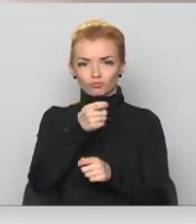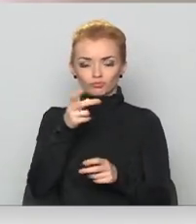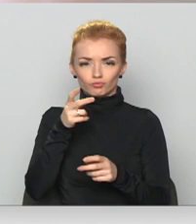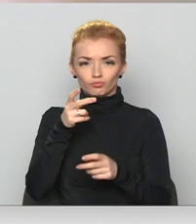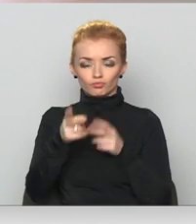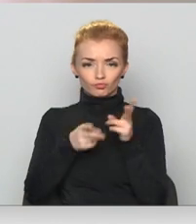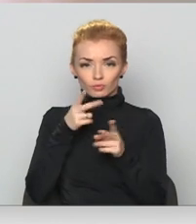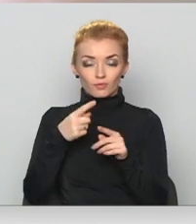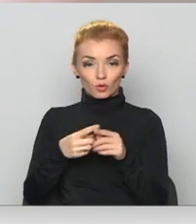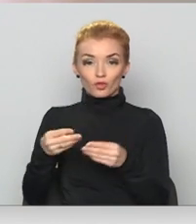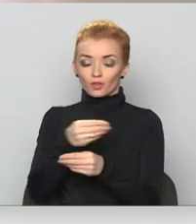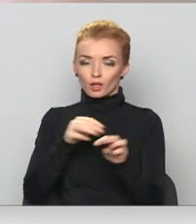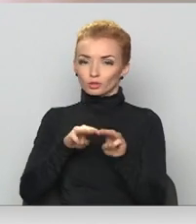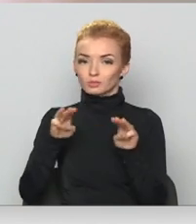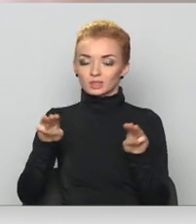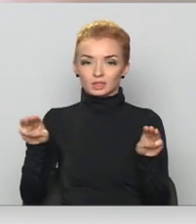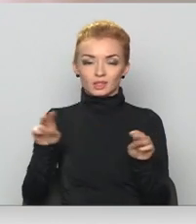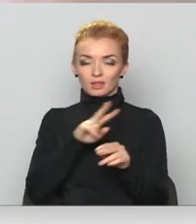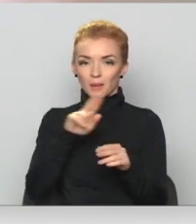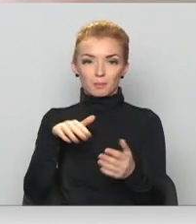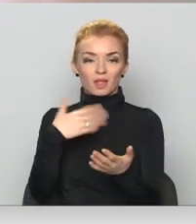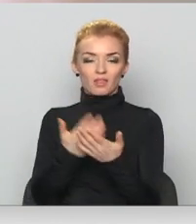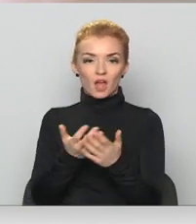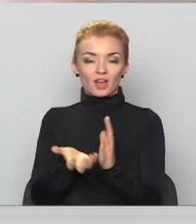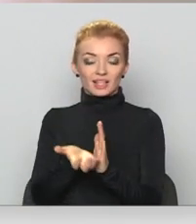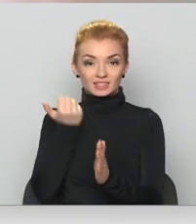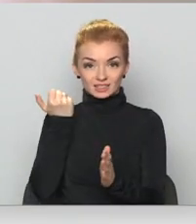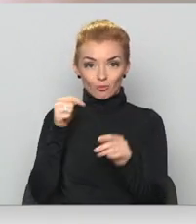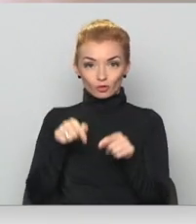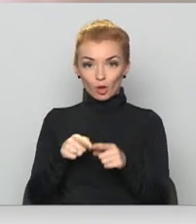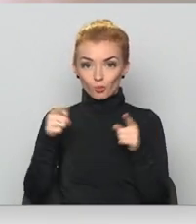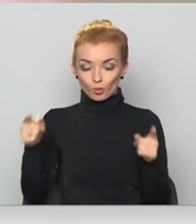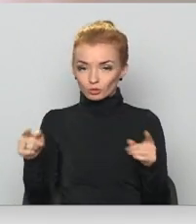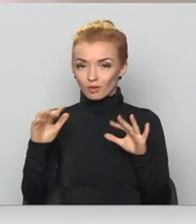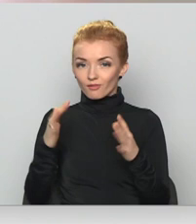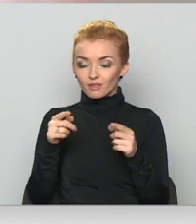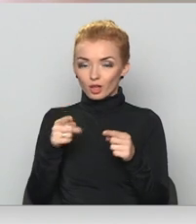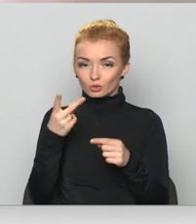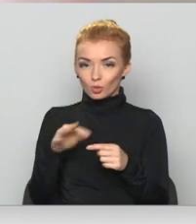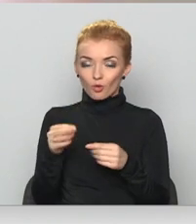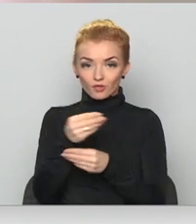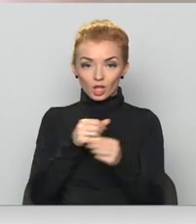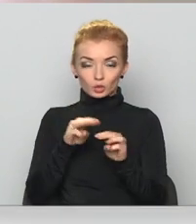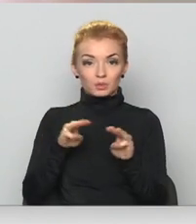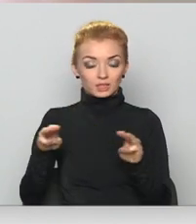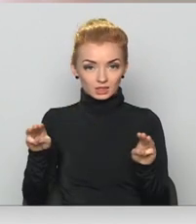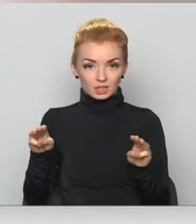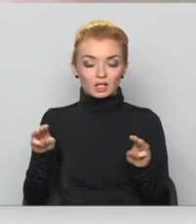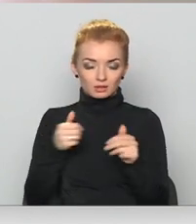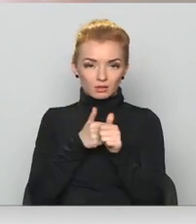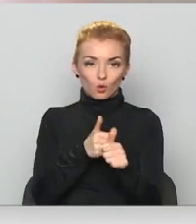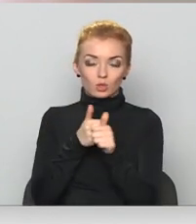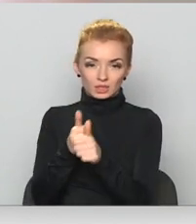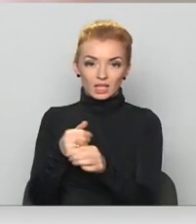Protams, Finanšu ministrī nepiedāvā viņu izņemt vismaz šajā stadijā. Tas, ko Finanšu ministrī noteikti darīs, sekos